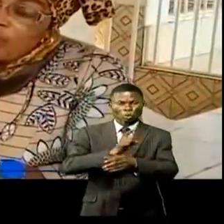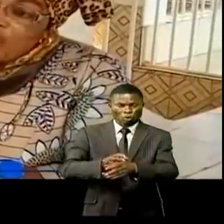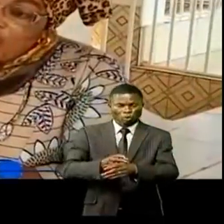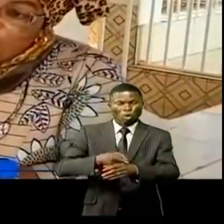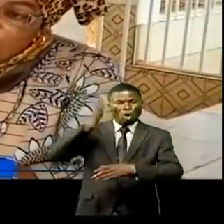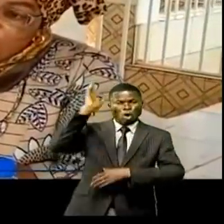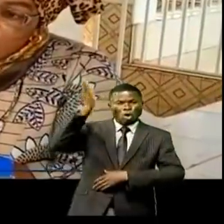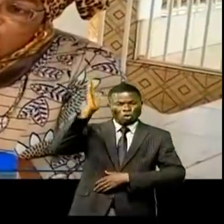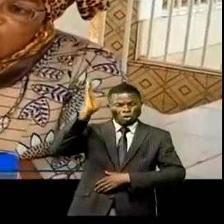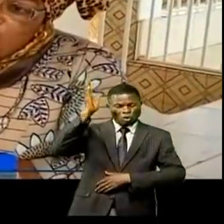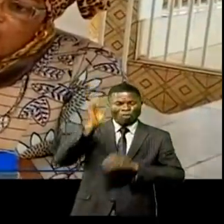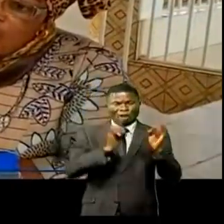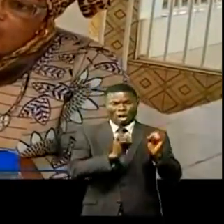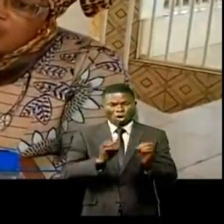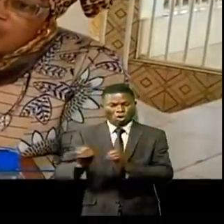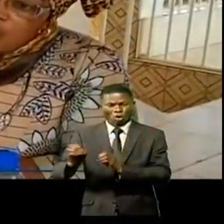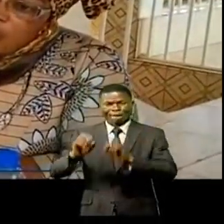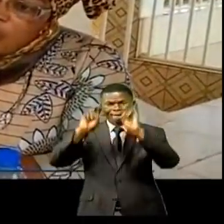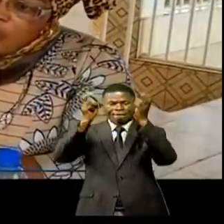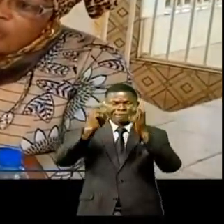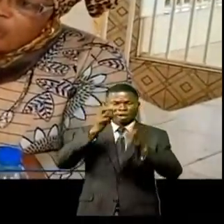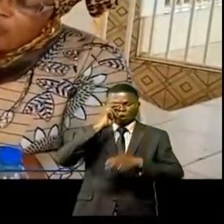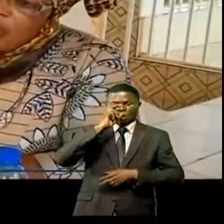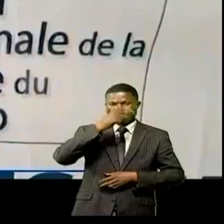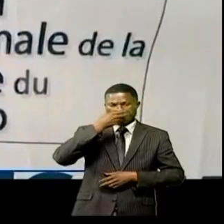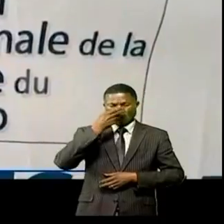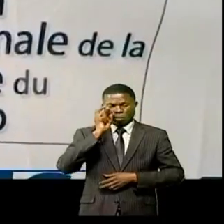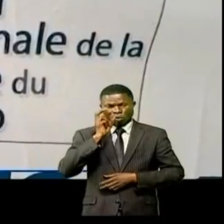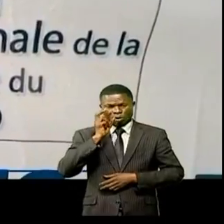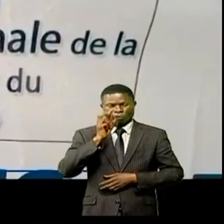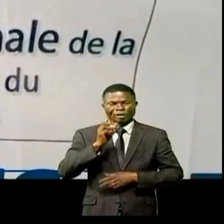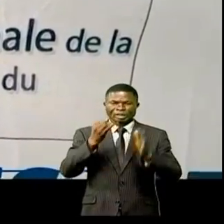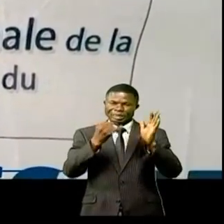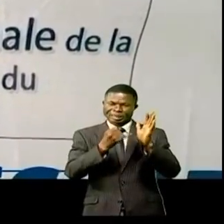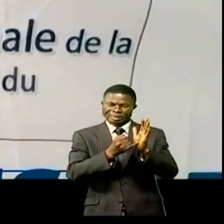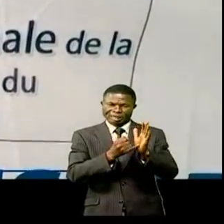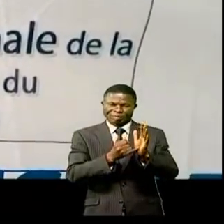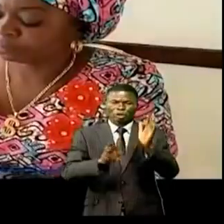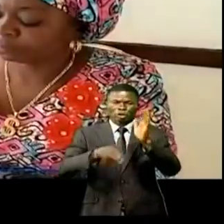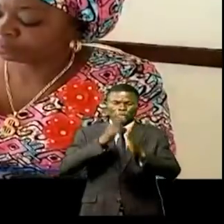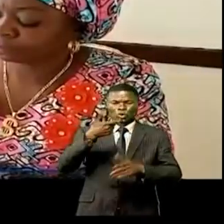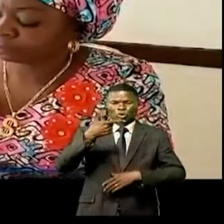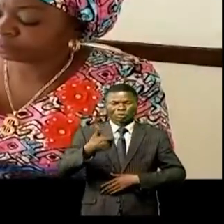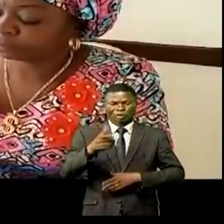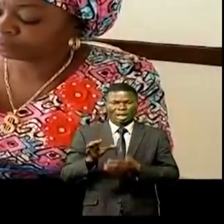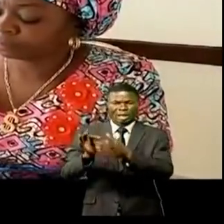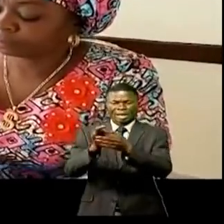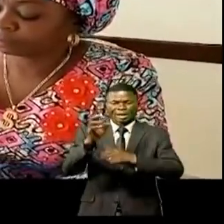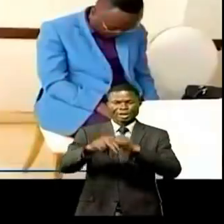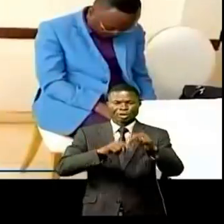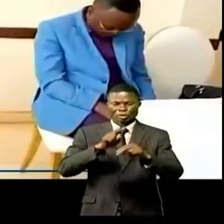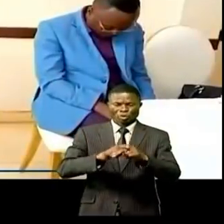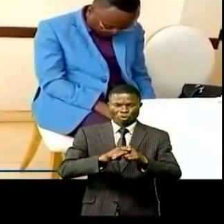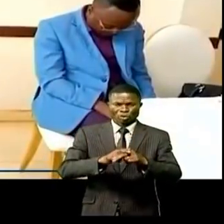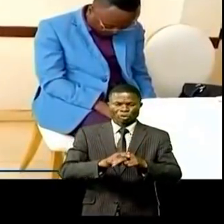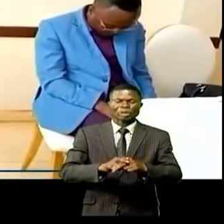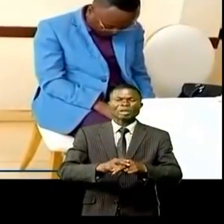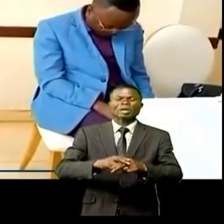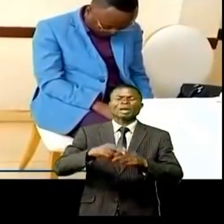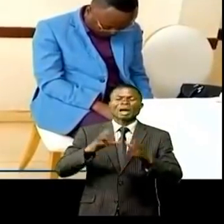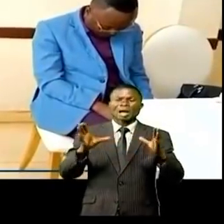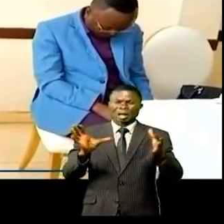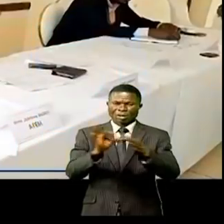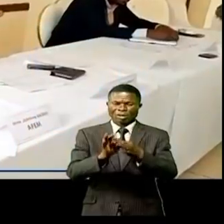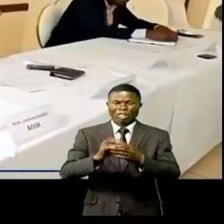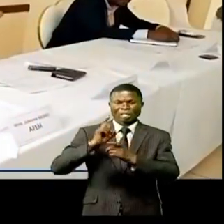conférence débat organisée à Bukavu, le samedi 12 février. L'Union nationale de la presse du Congo, section du sud Kivu, en collaboration avec